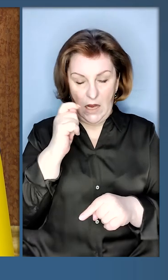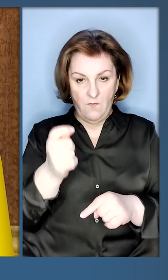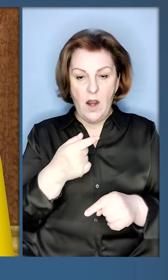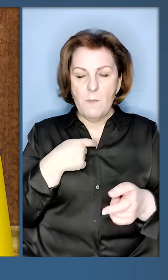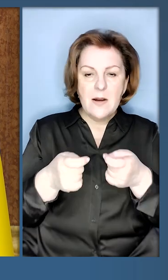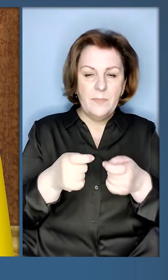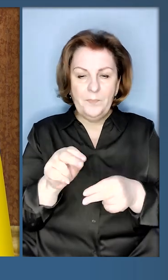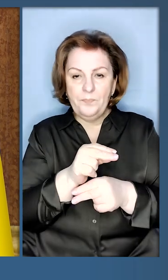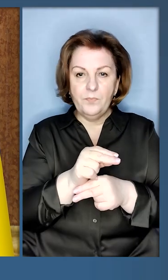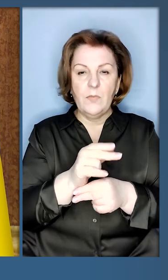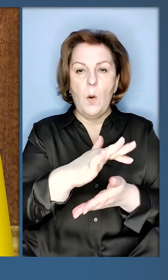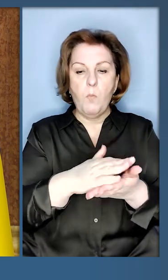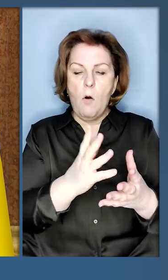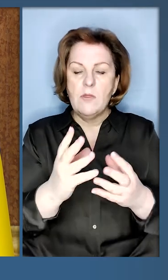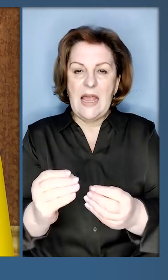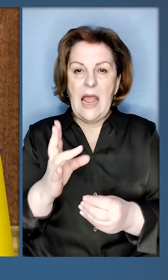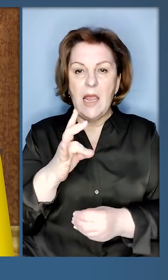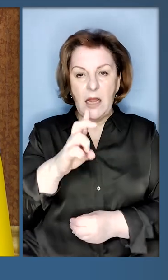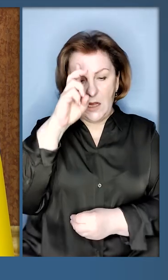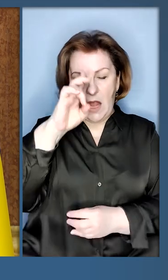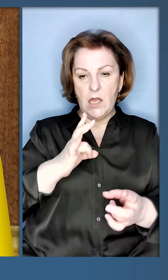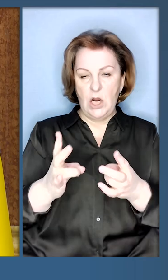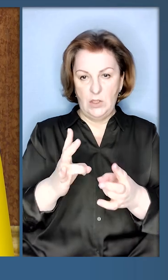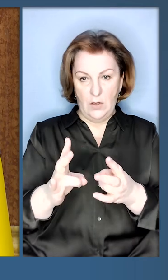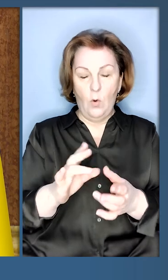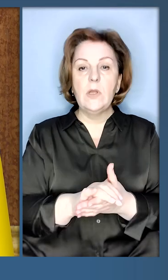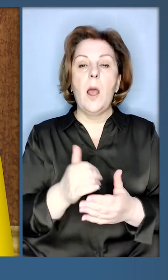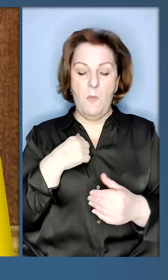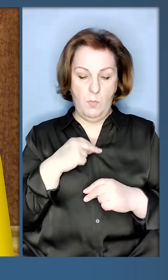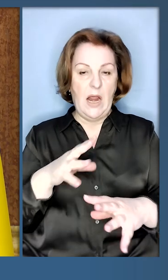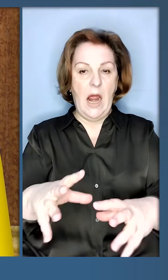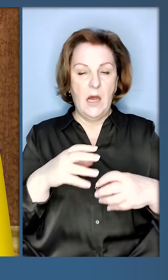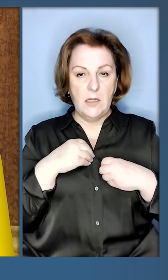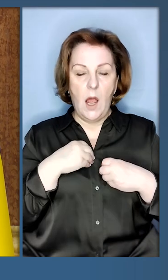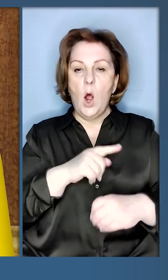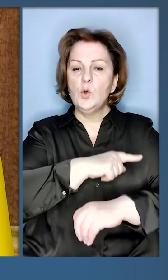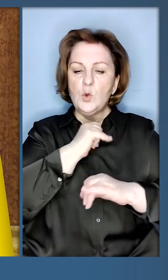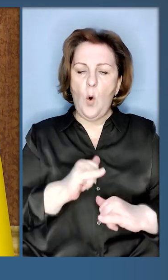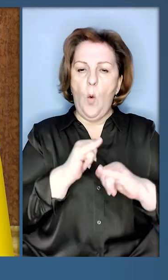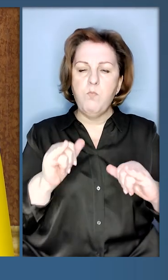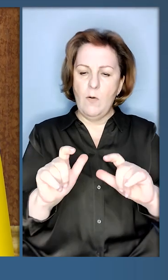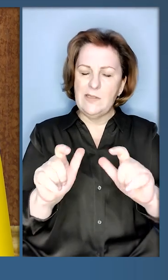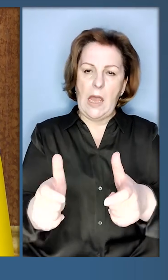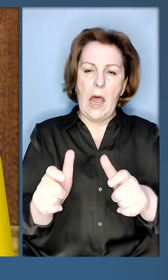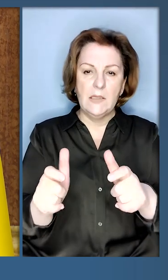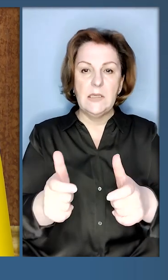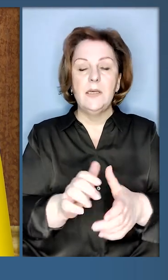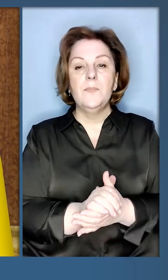скоординували подальший тиск на державу терористам. Працюємо разом з посиленням санкцій,